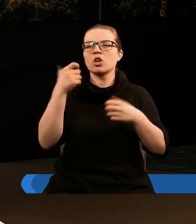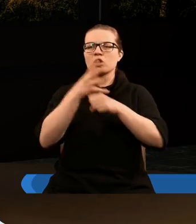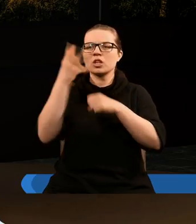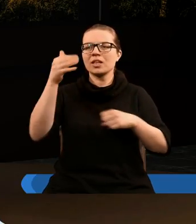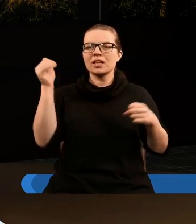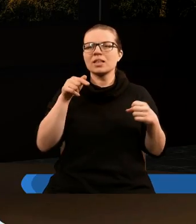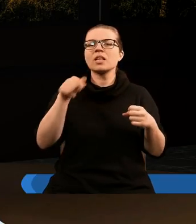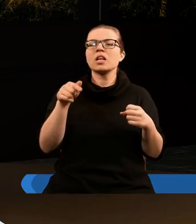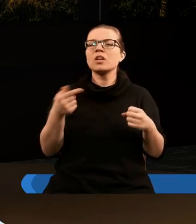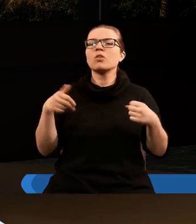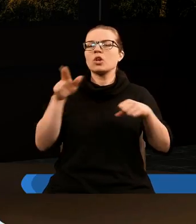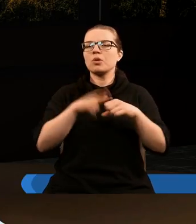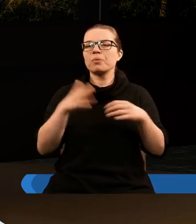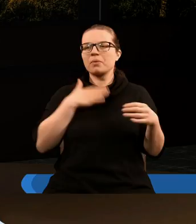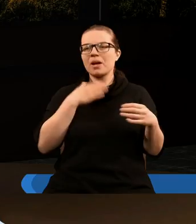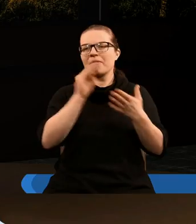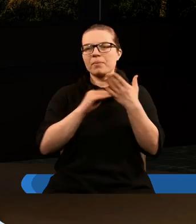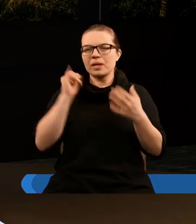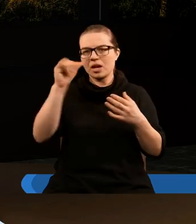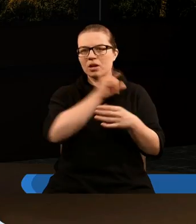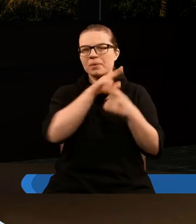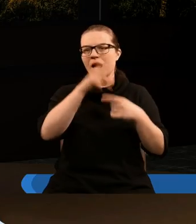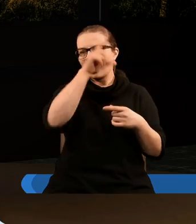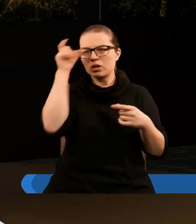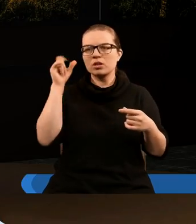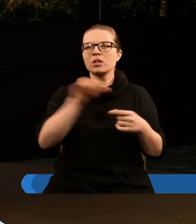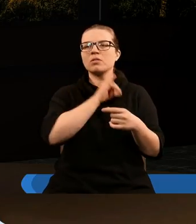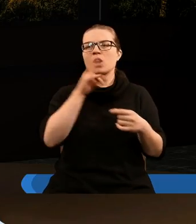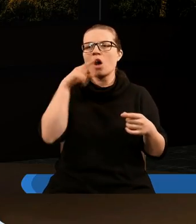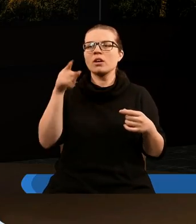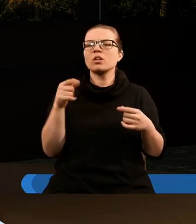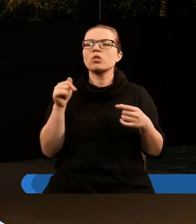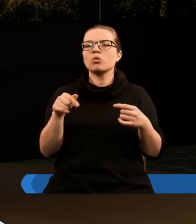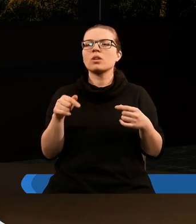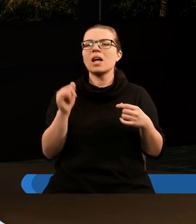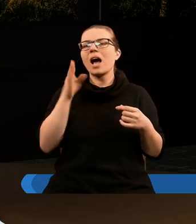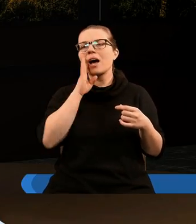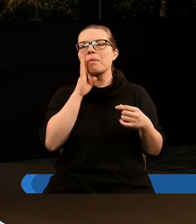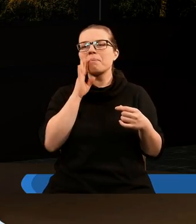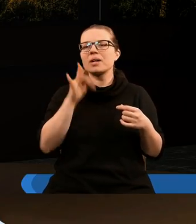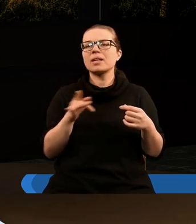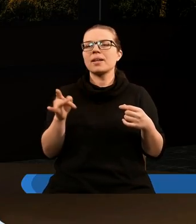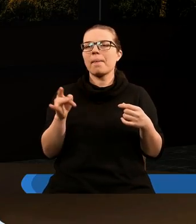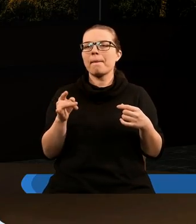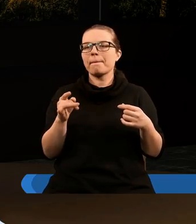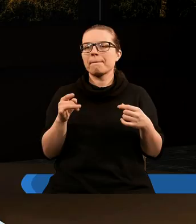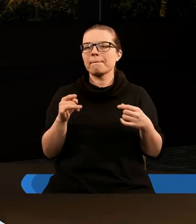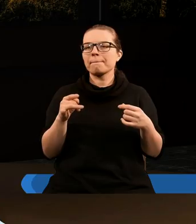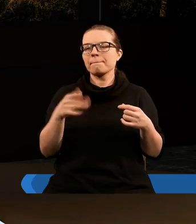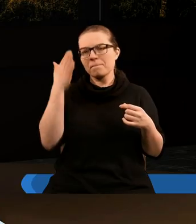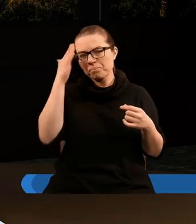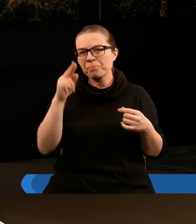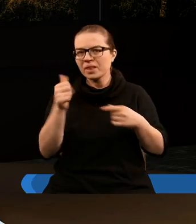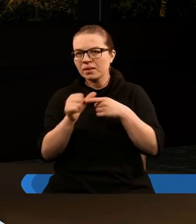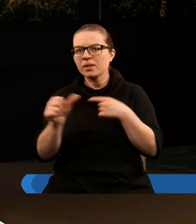tysiące tych, którzy mieli wypisane jego imię na czole i imię jego ojca. Tutaj jakby tym, czym